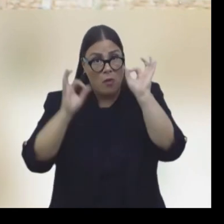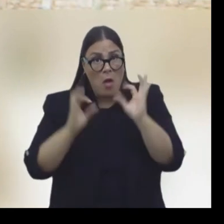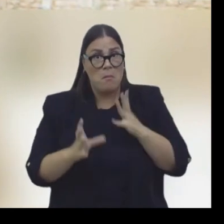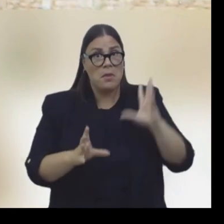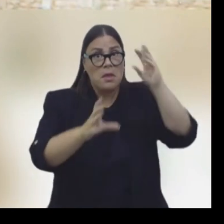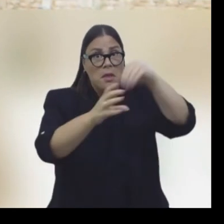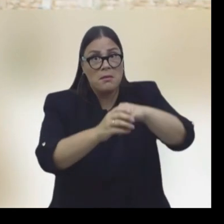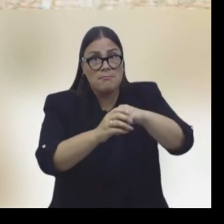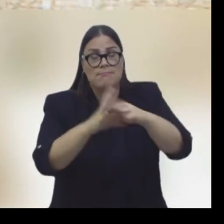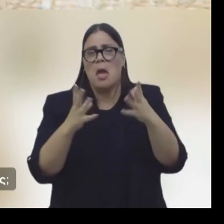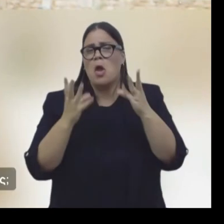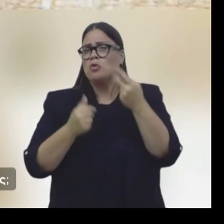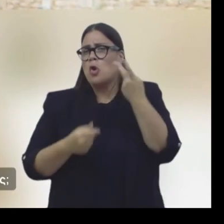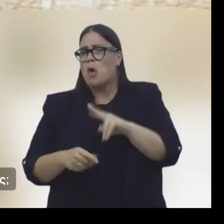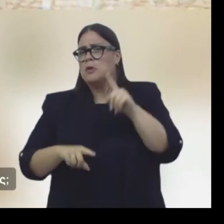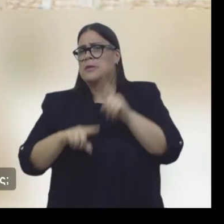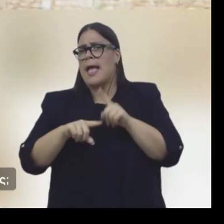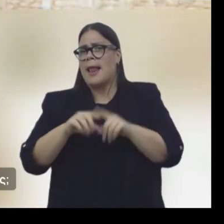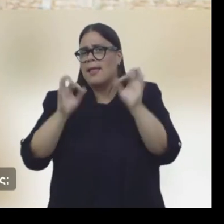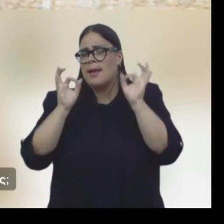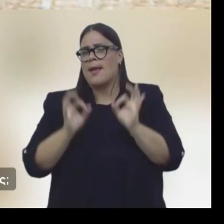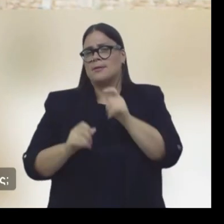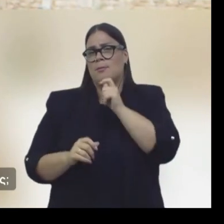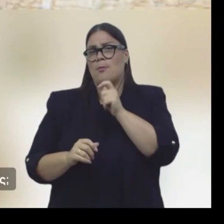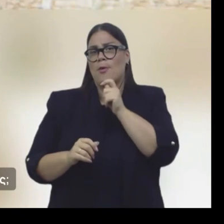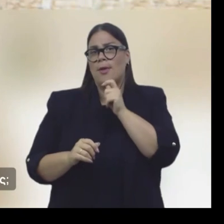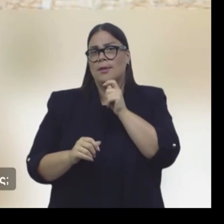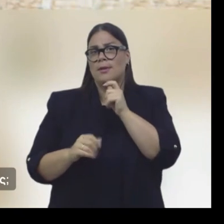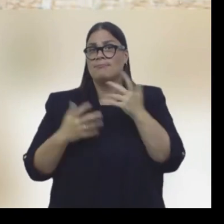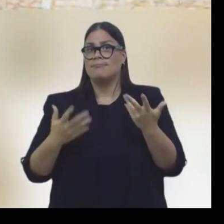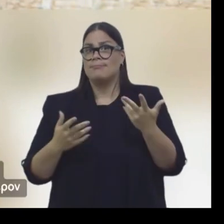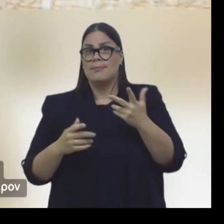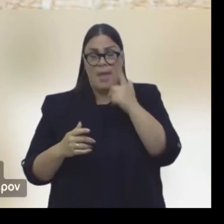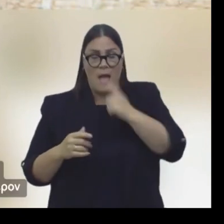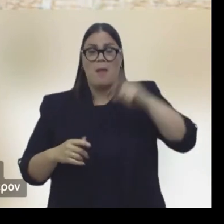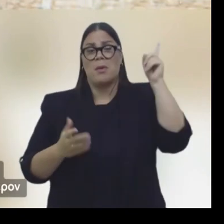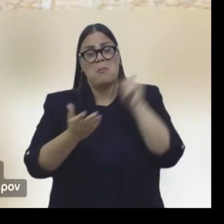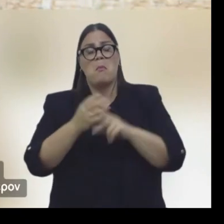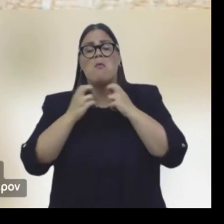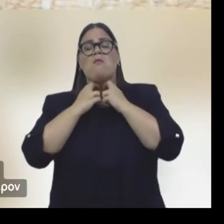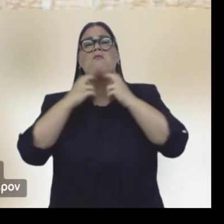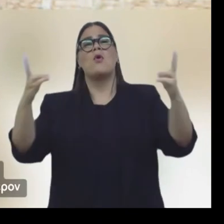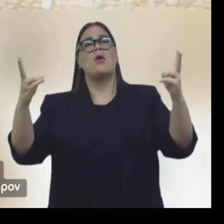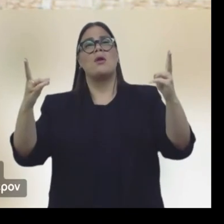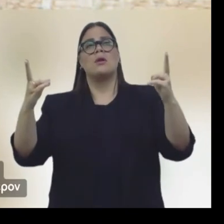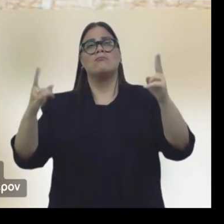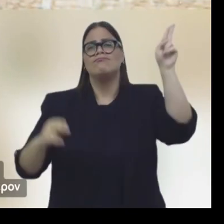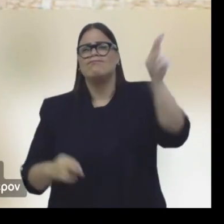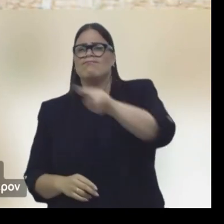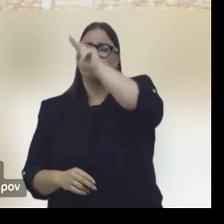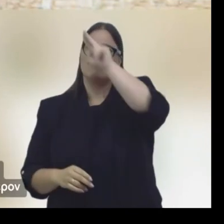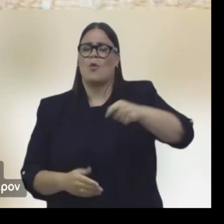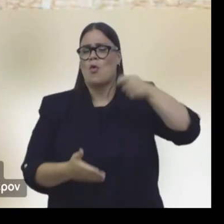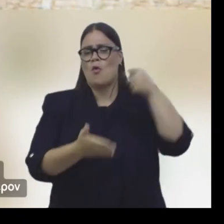Τελικά είμαστε στην Ευρώπη ή μήπως είναι η εσωτερική πολιτική της Ελλάδος. Πότε επιτέλους θα ακουστεί μια φωνή που θα